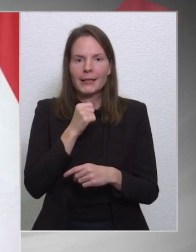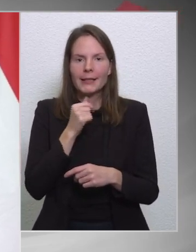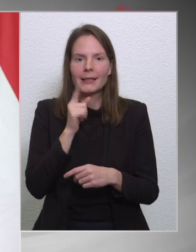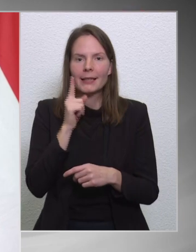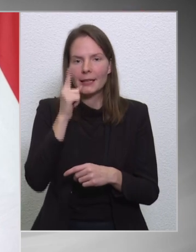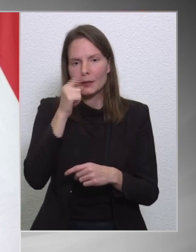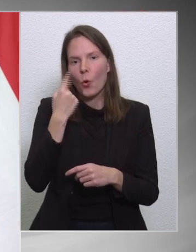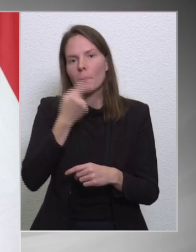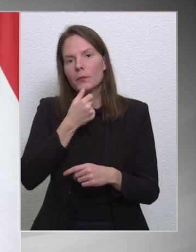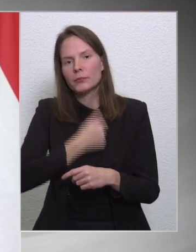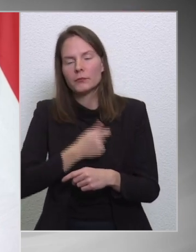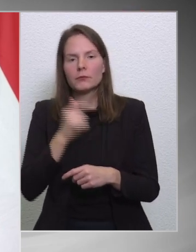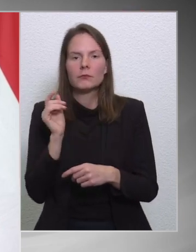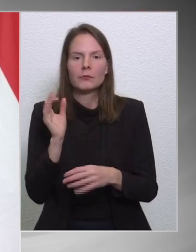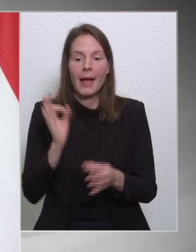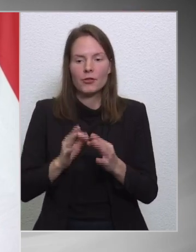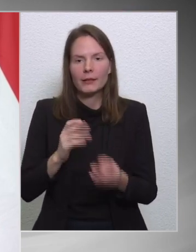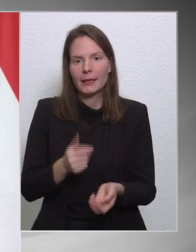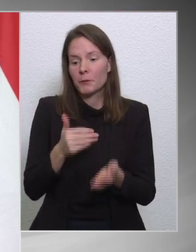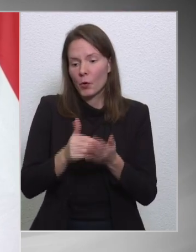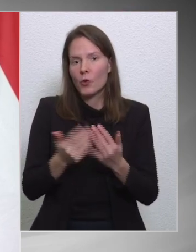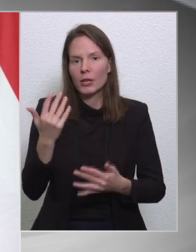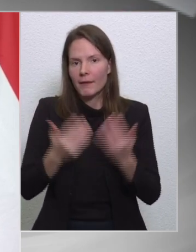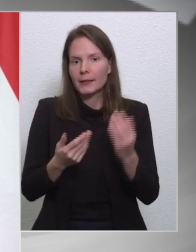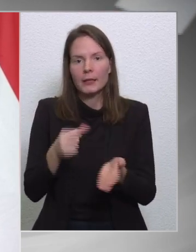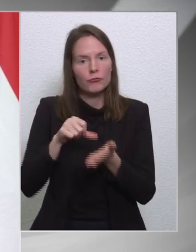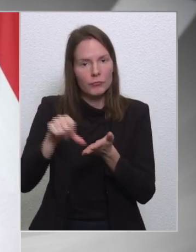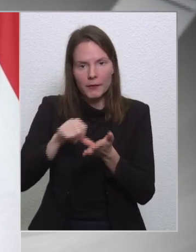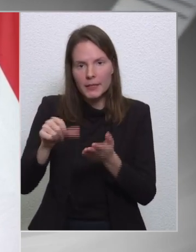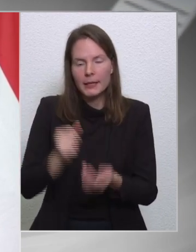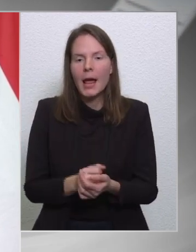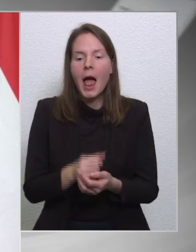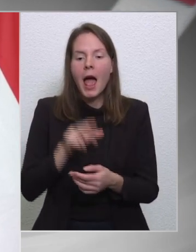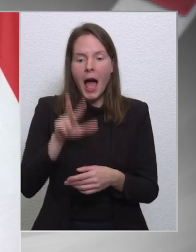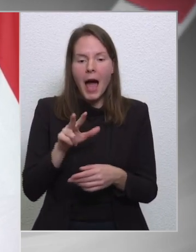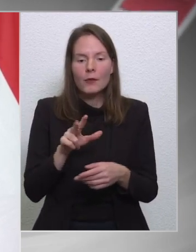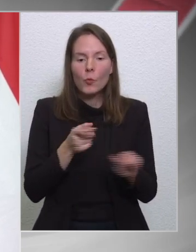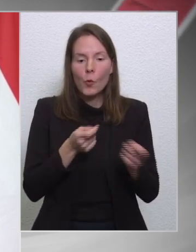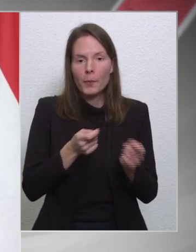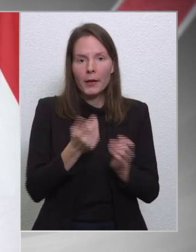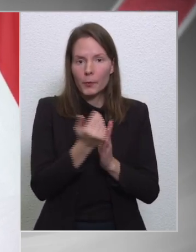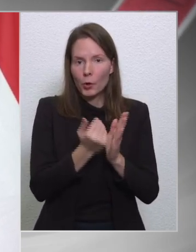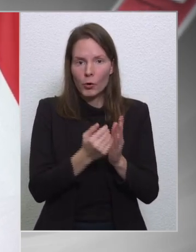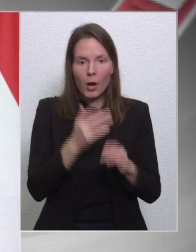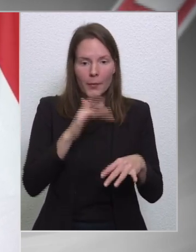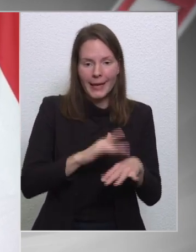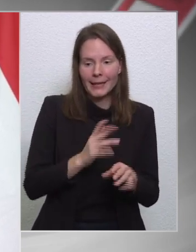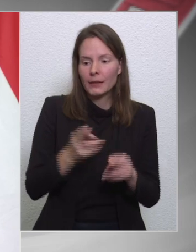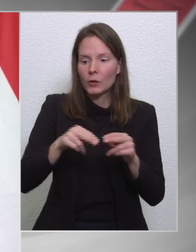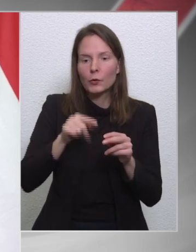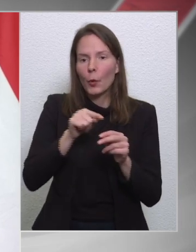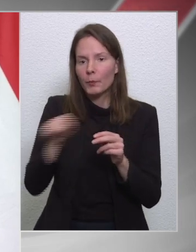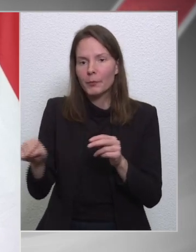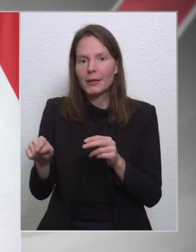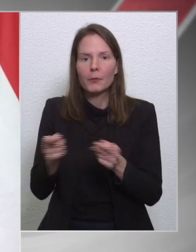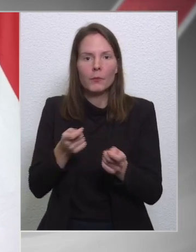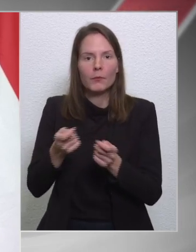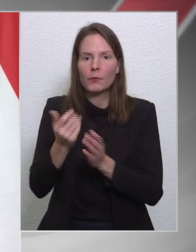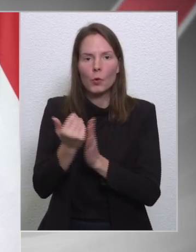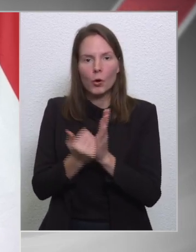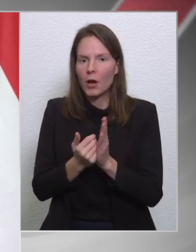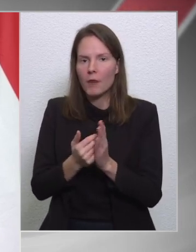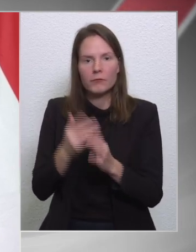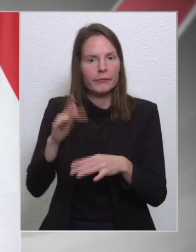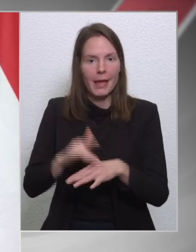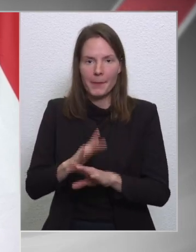finanszírozza. Másrészt pedig, mint említettem, ebben a három operatív programban, ugye a többit nem is érinti az egész, ebben a három operatív programban